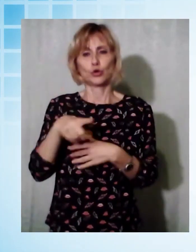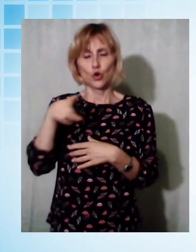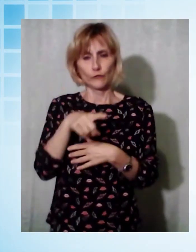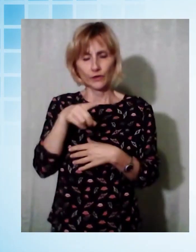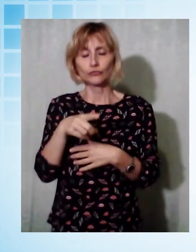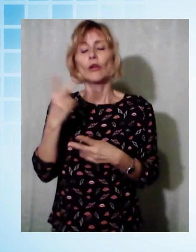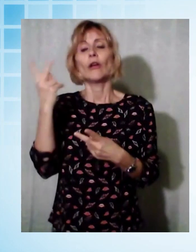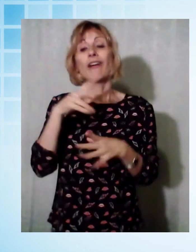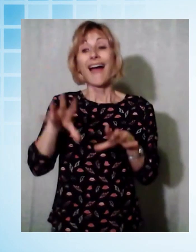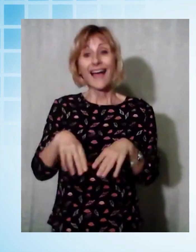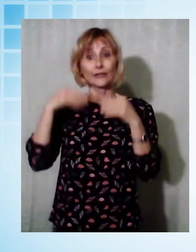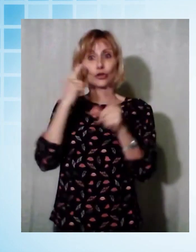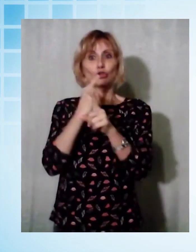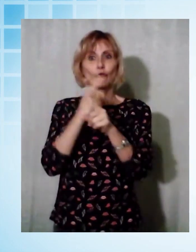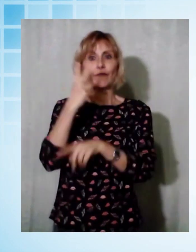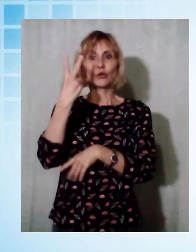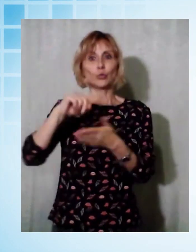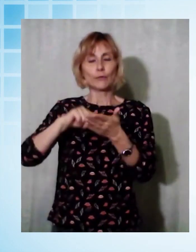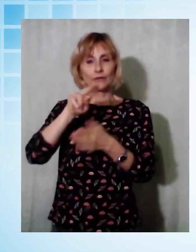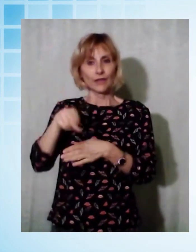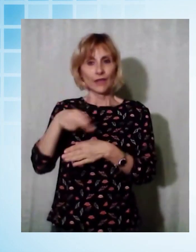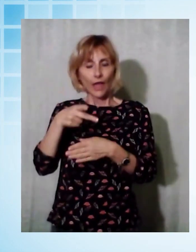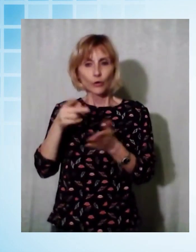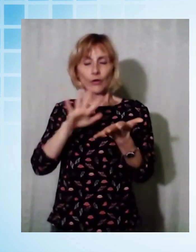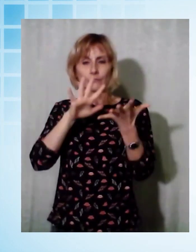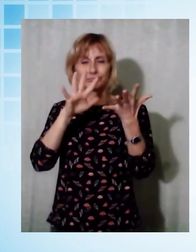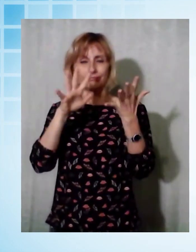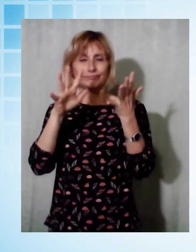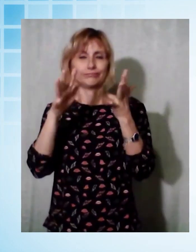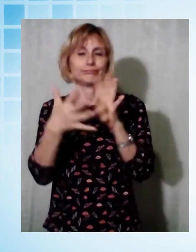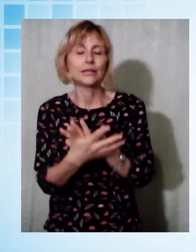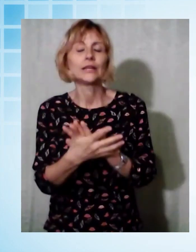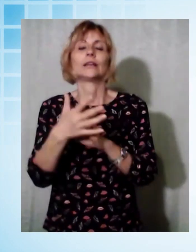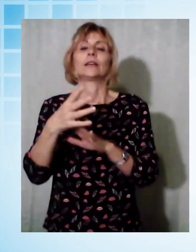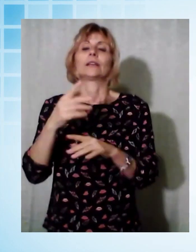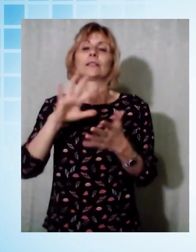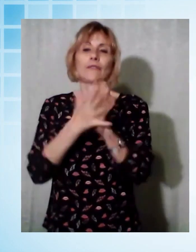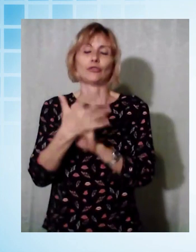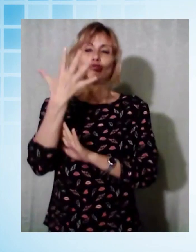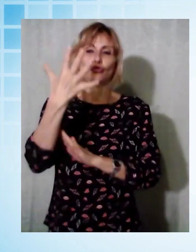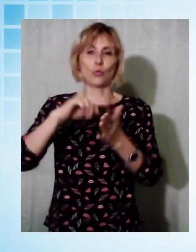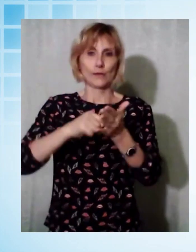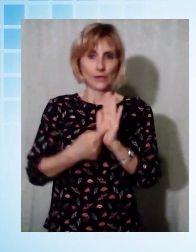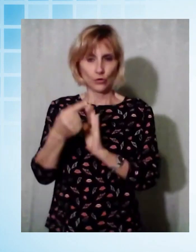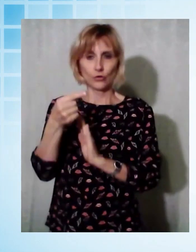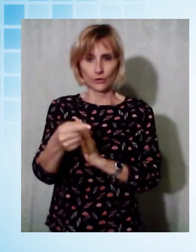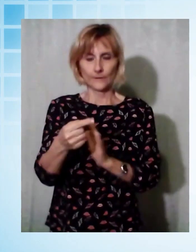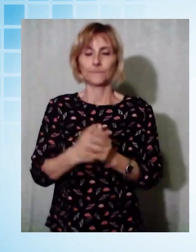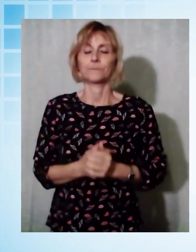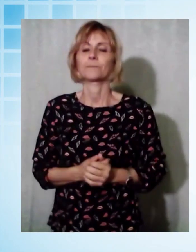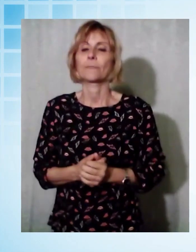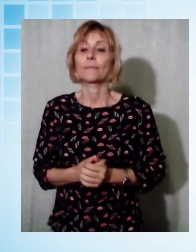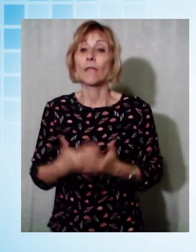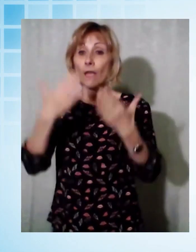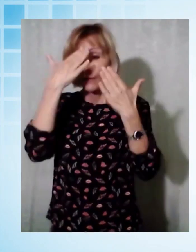2 milioni iniziali che consentono quindi di accantonare il progetto iniziale di consolidamento del ponte esistente. Finalmente le risorse